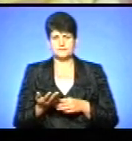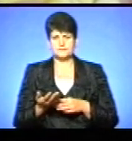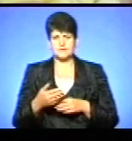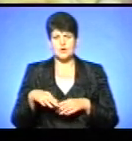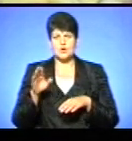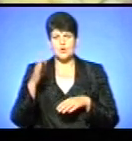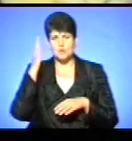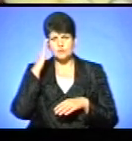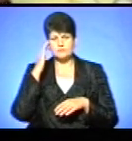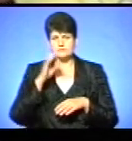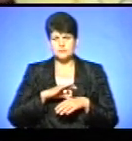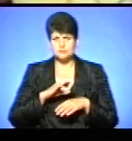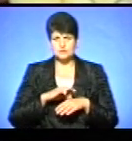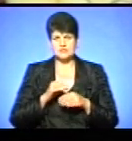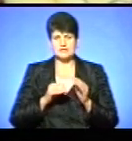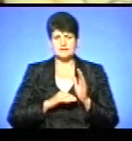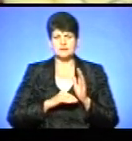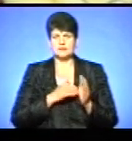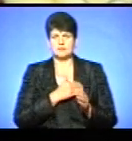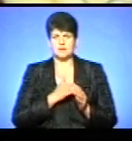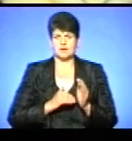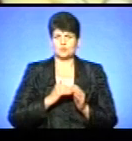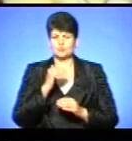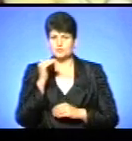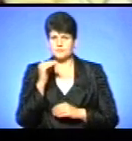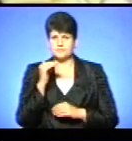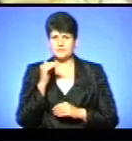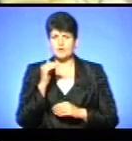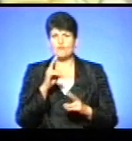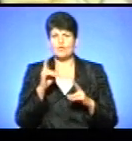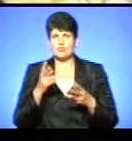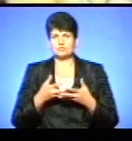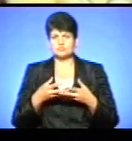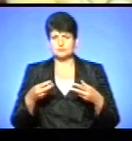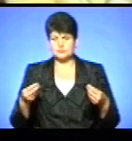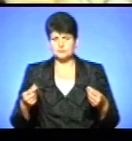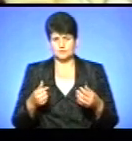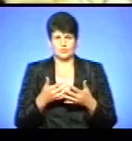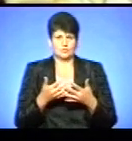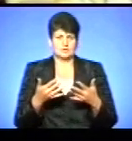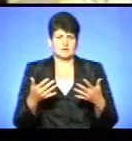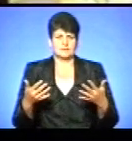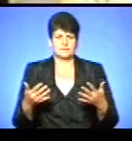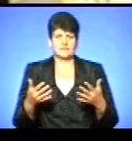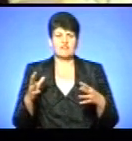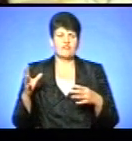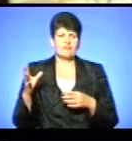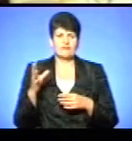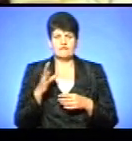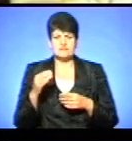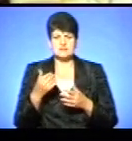головне підвищення температури, де в кого, пронос, ось таке. Всі